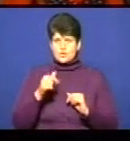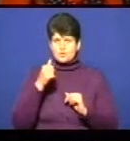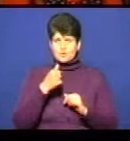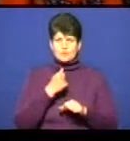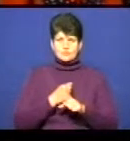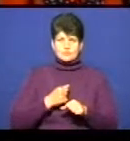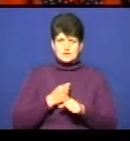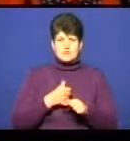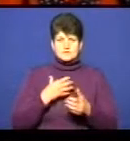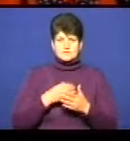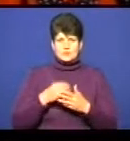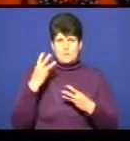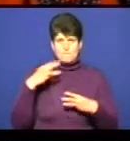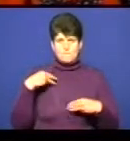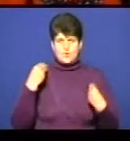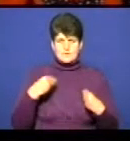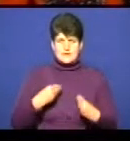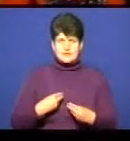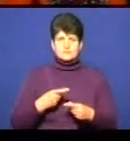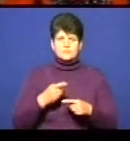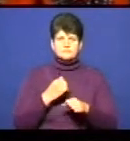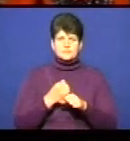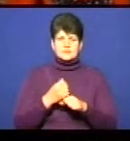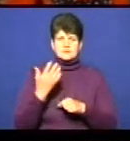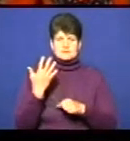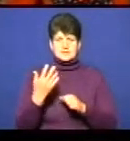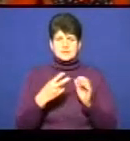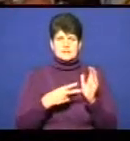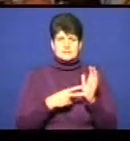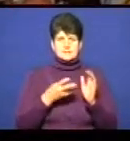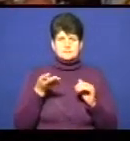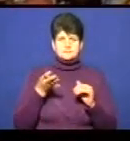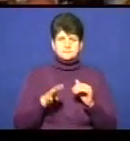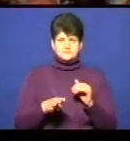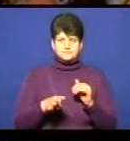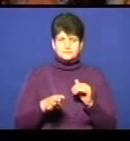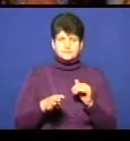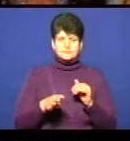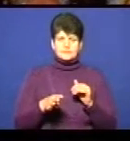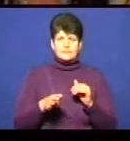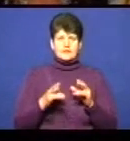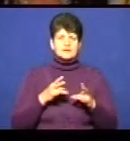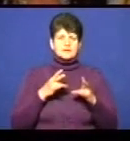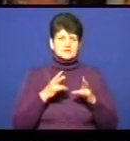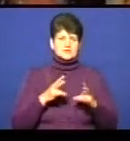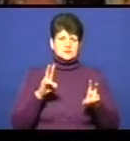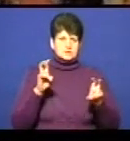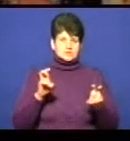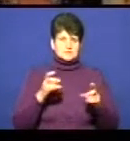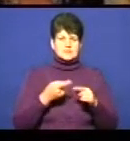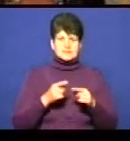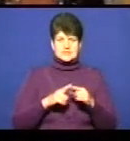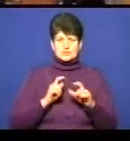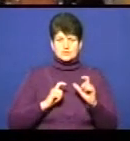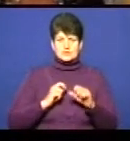виготовляють всі свої моделі. Колекції зазвичай складаються з п'яти-семи моделей. Експресія ніжності, наскільки я пам'ятаю, це